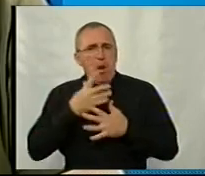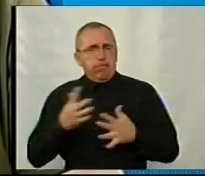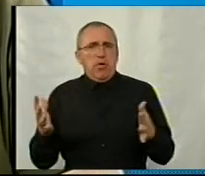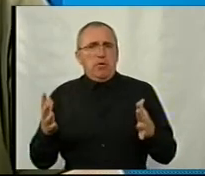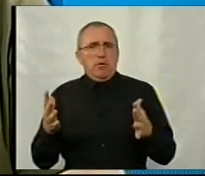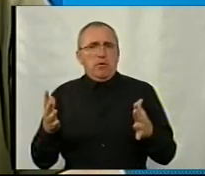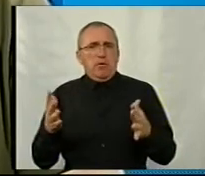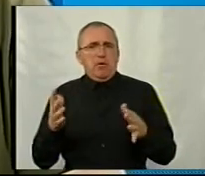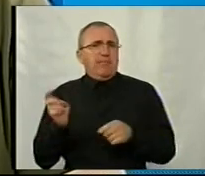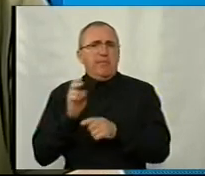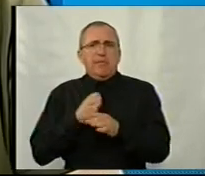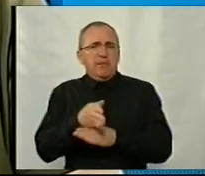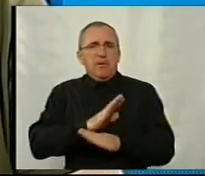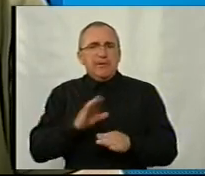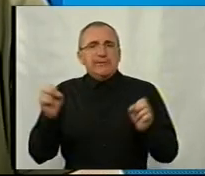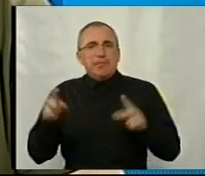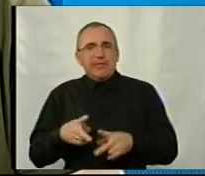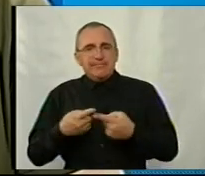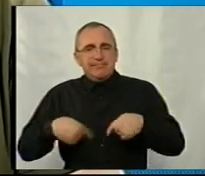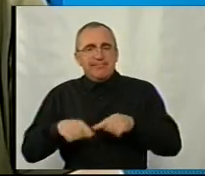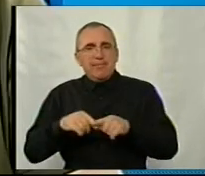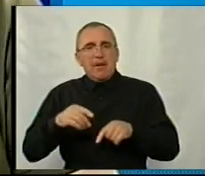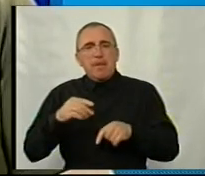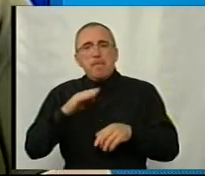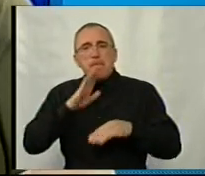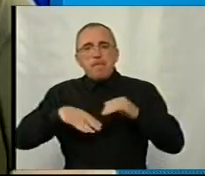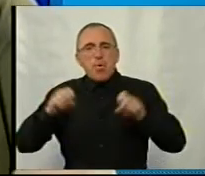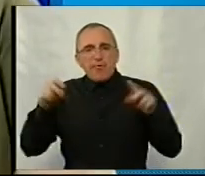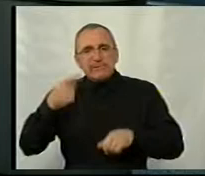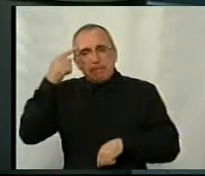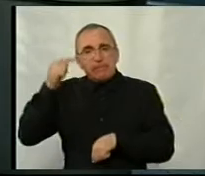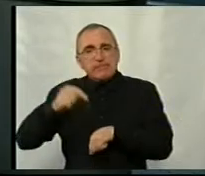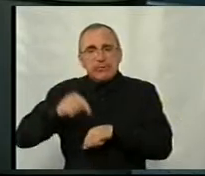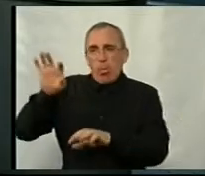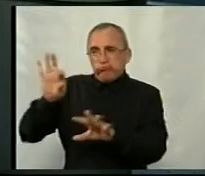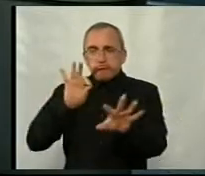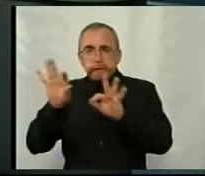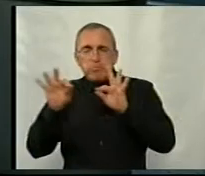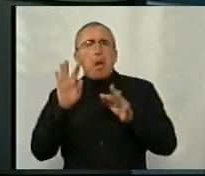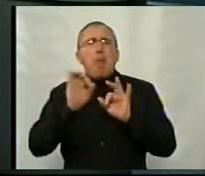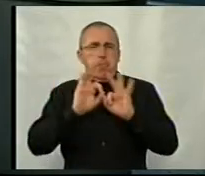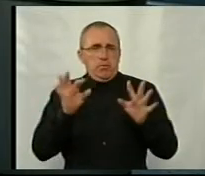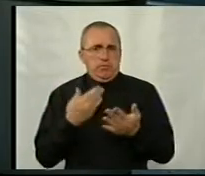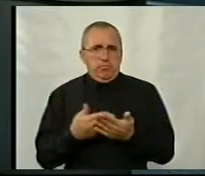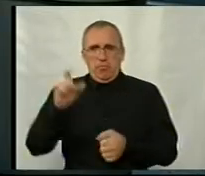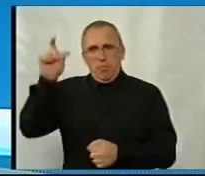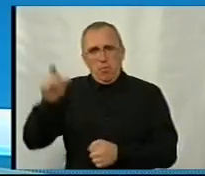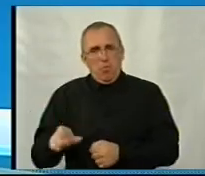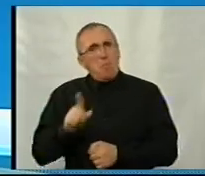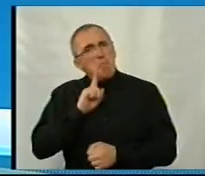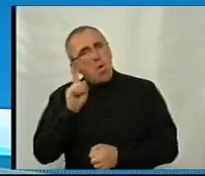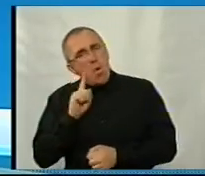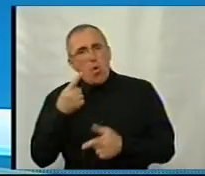не проходять це в сили спеціальних операцій, це професійно-психологічний відбір. А як можна пояснити це? Тому що людина ще доволі